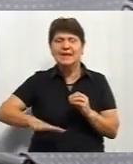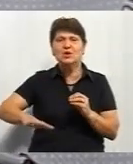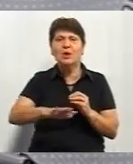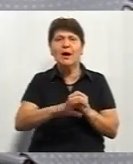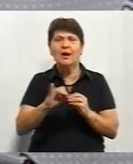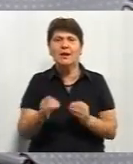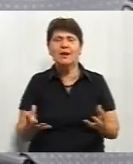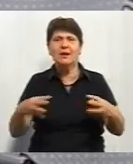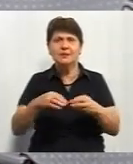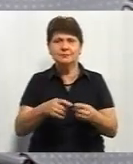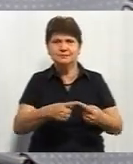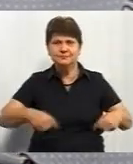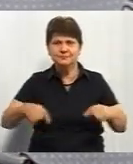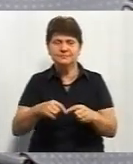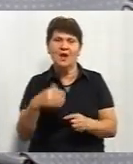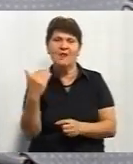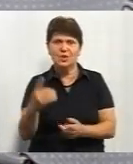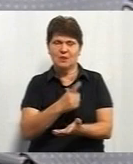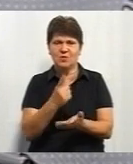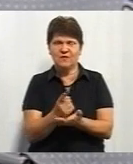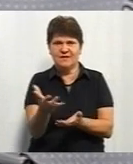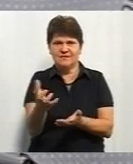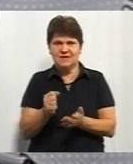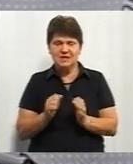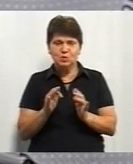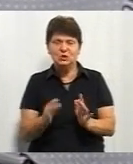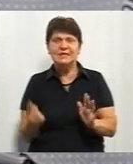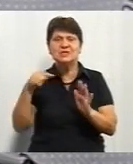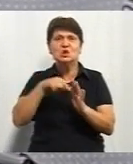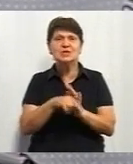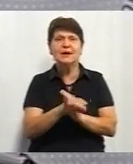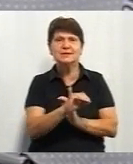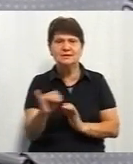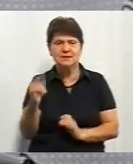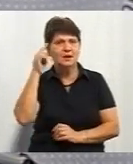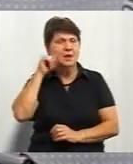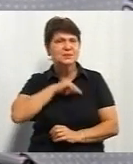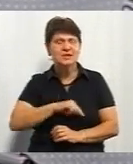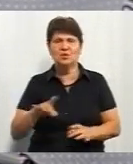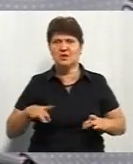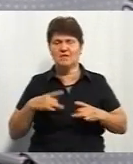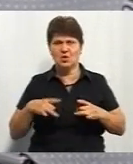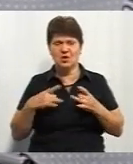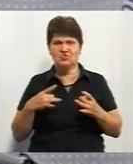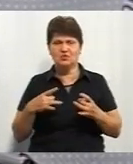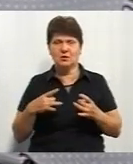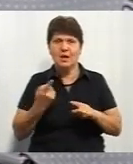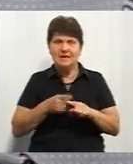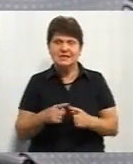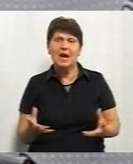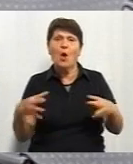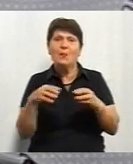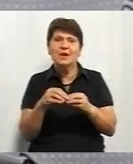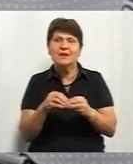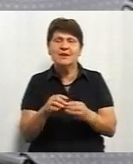процес соціалізації оцих людей, які знаходяться в психонурологічних інтернатах. Об'єднані громади? Так, об'єднані громади.